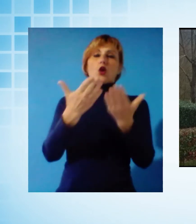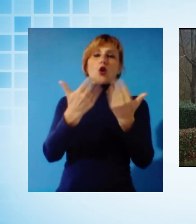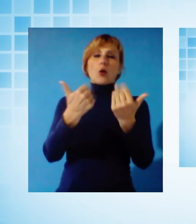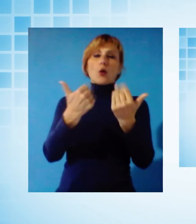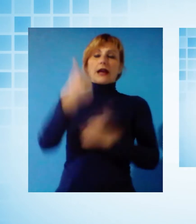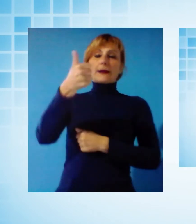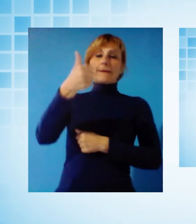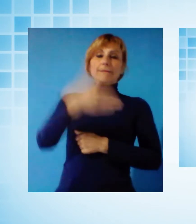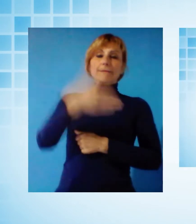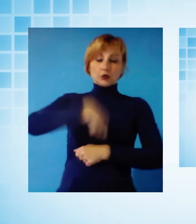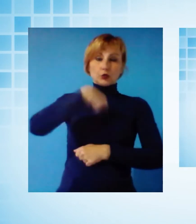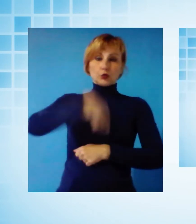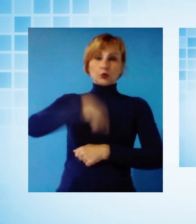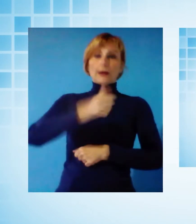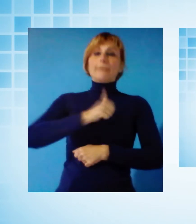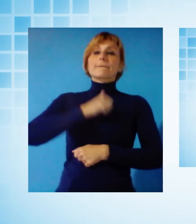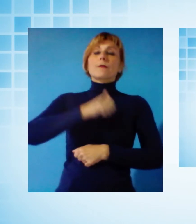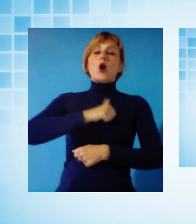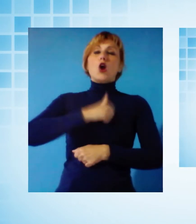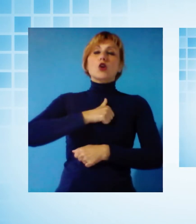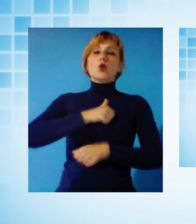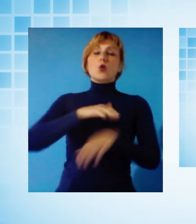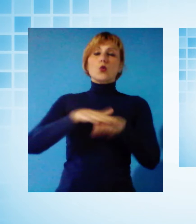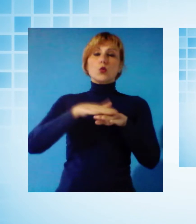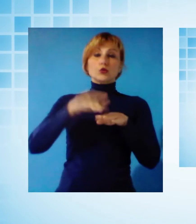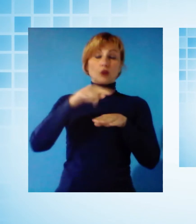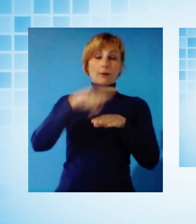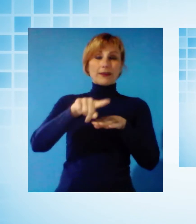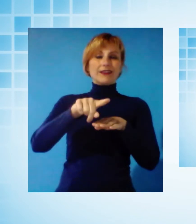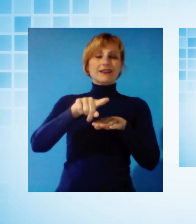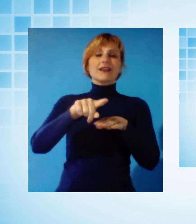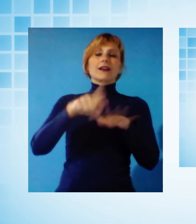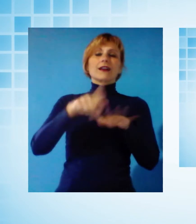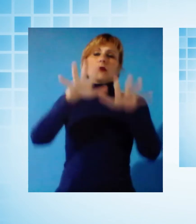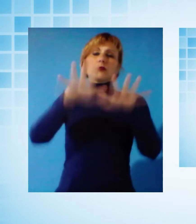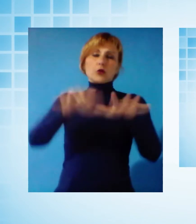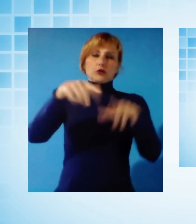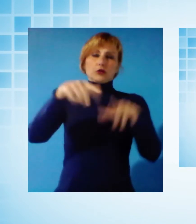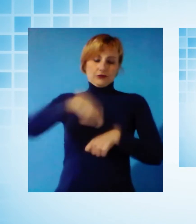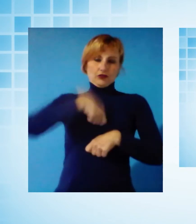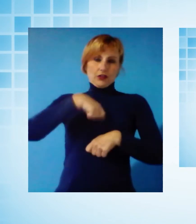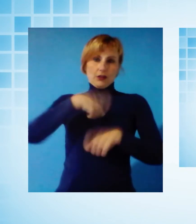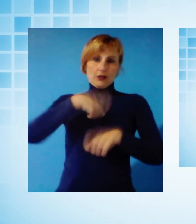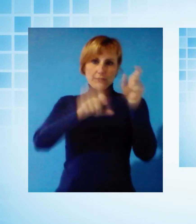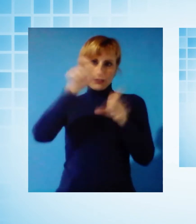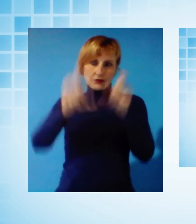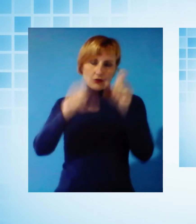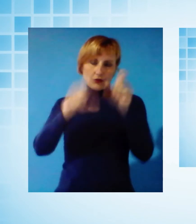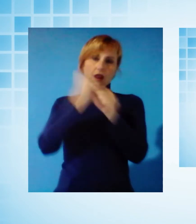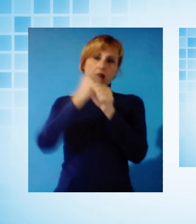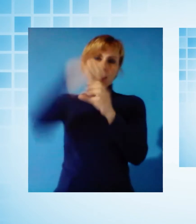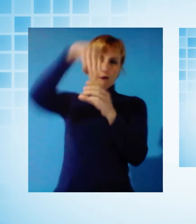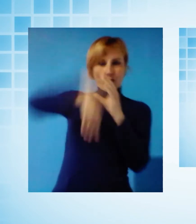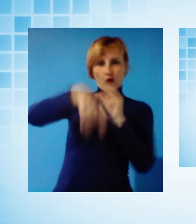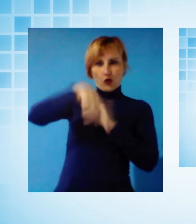monouso da donare al San Luca di Lucca per proteggere gli operatori sanitari, per così poter curare al meglio